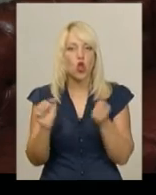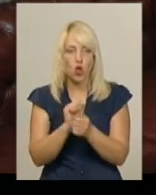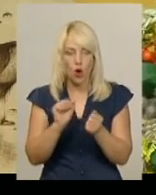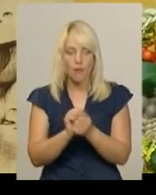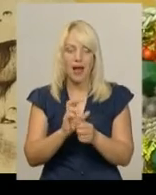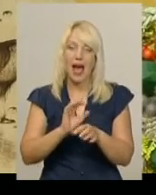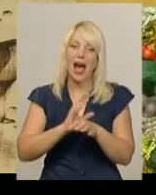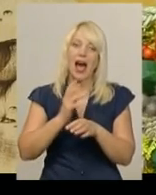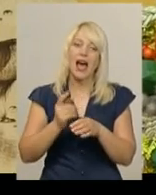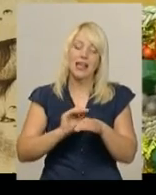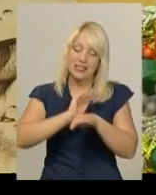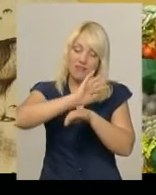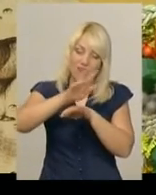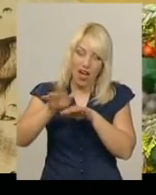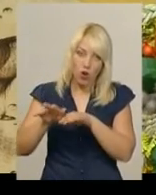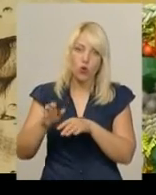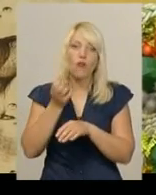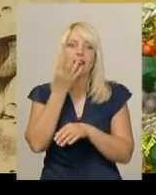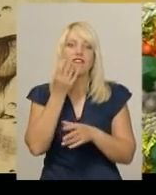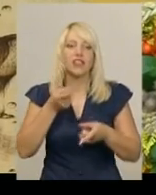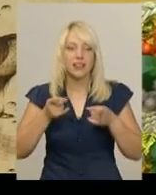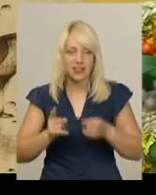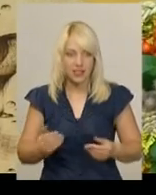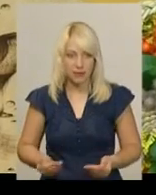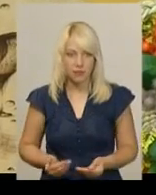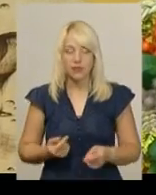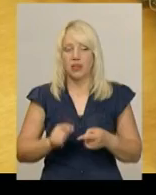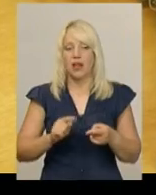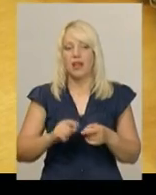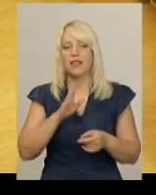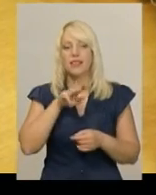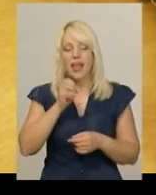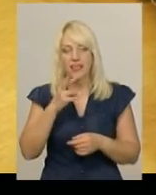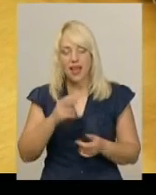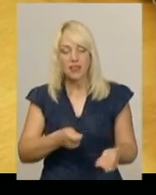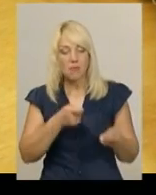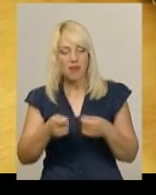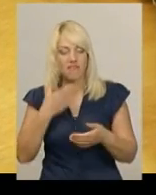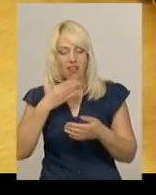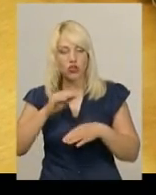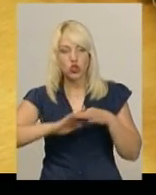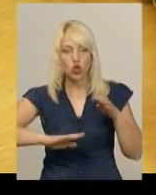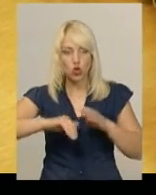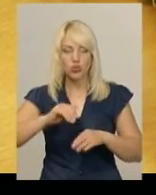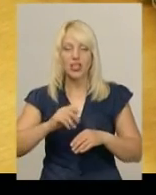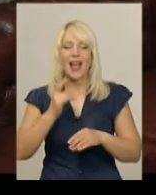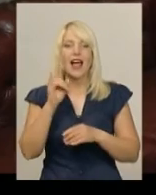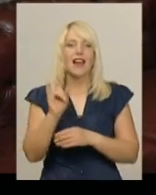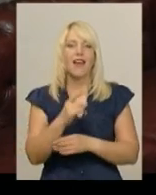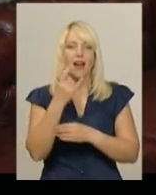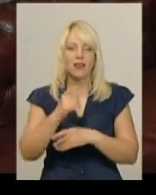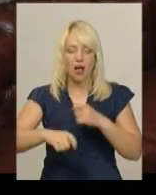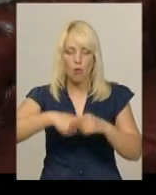квіти. Тетяна Антонюк привезла на виставку «Краса Подільського краю» оби готовних власноруч ляльку-мотанку і солом'яних думовиків.